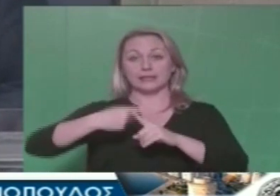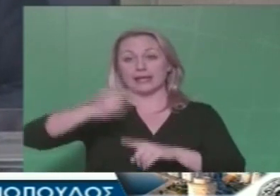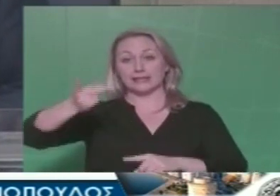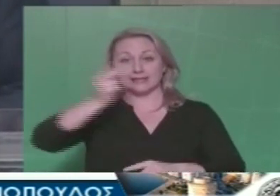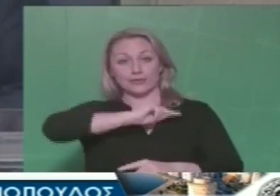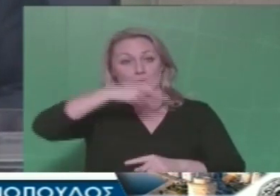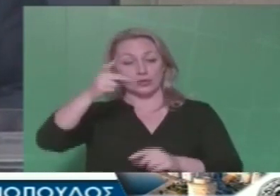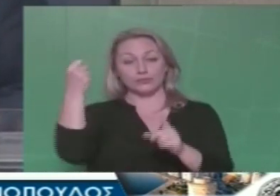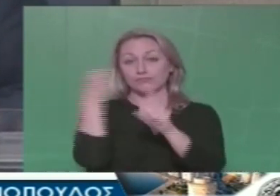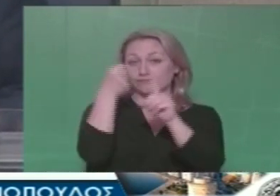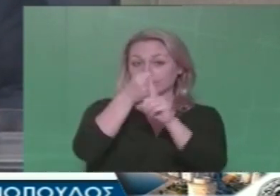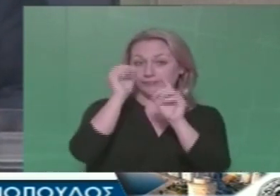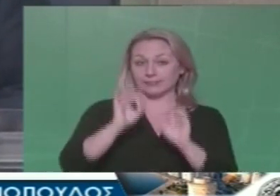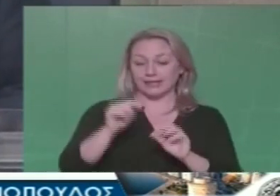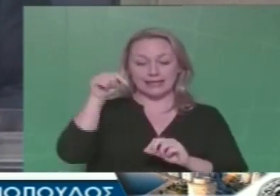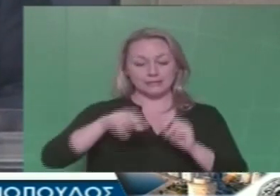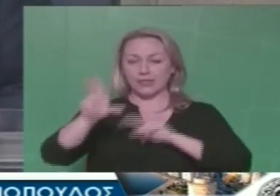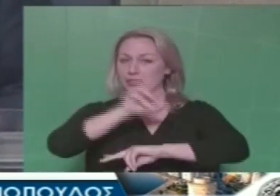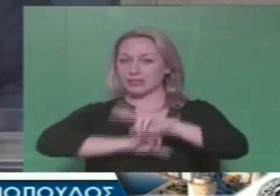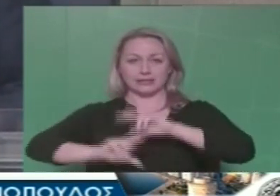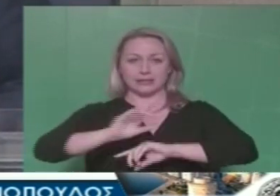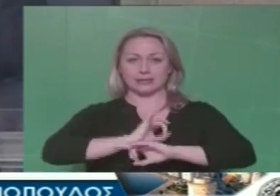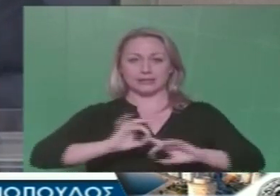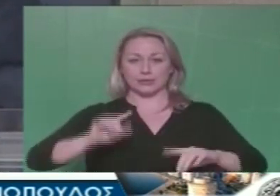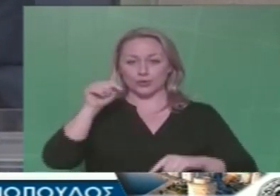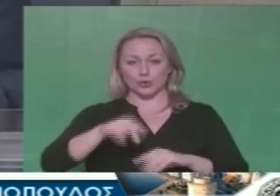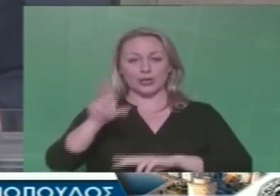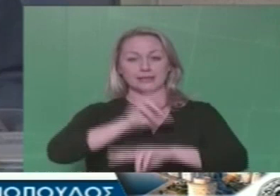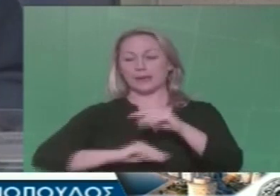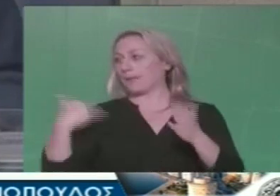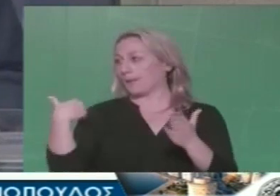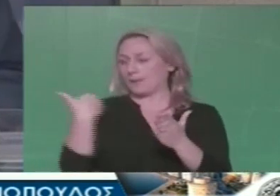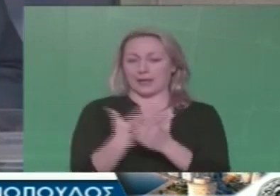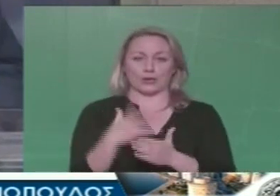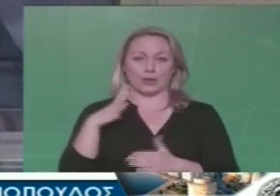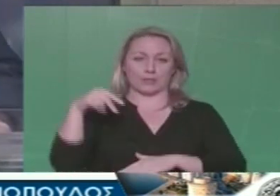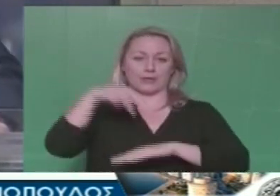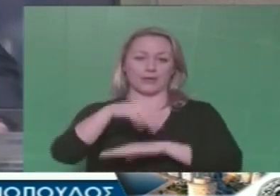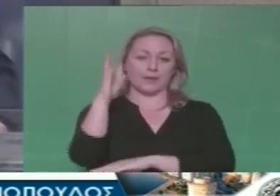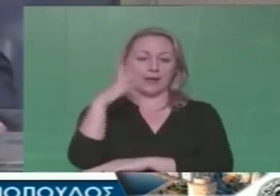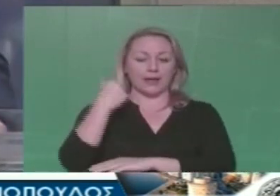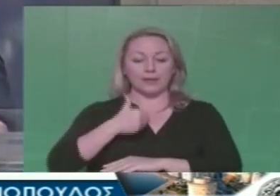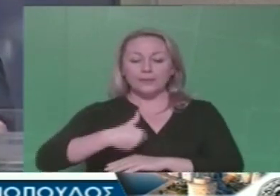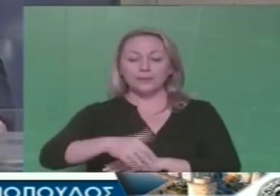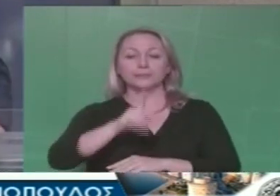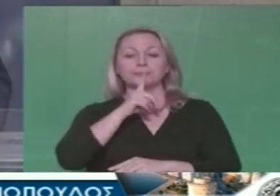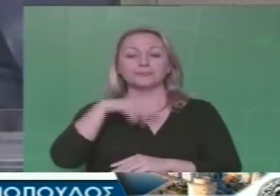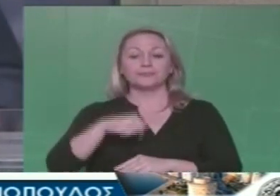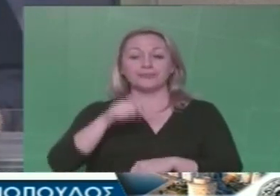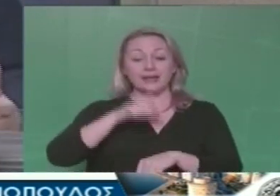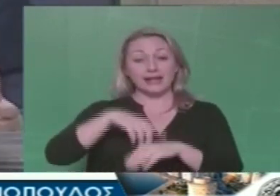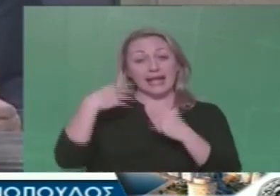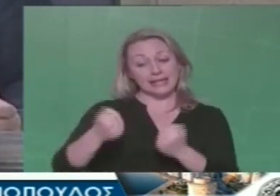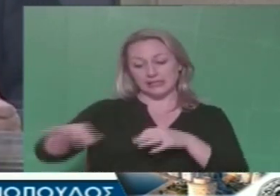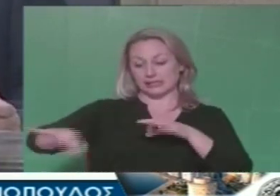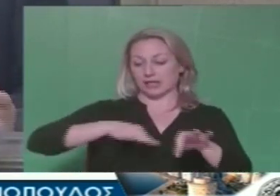Και κάτι τέτοιο δεν συζητιέται σήμερα. Αυτό το οποίο συζητιέται από τις μέχρι στιγμές τοποθετήσεις, φαντάζομαι ότι θα είναι και οι επόμενες, είναι το αν υπάρχει